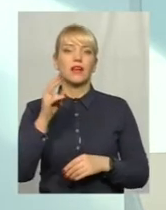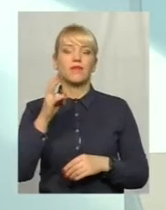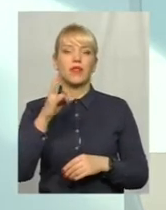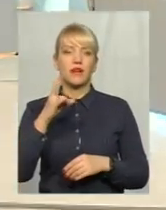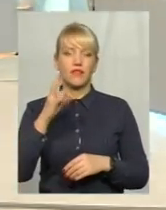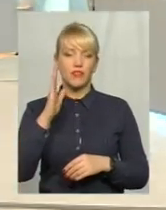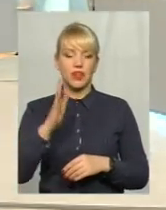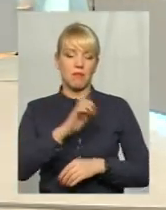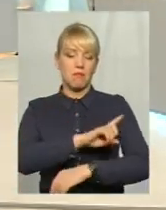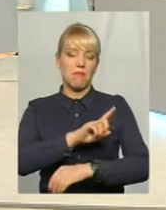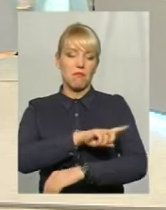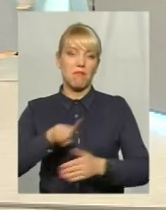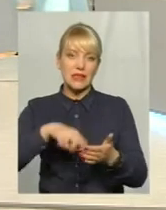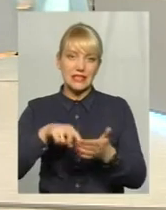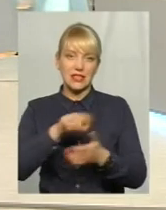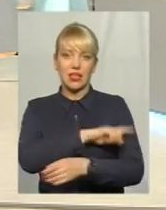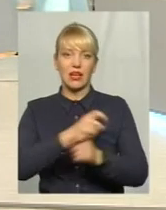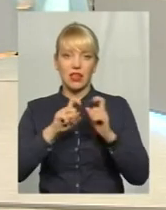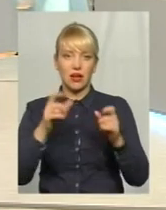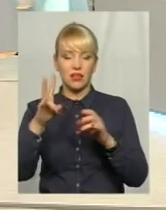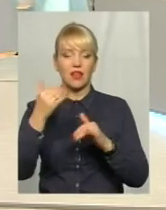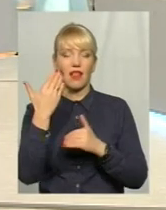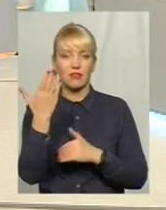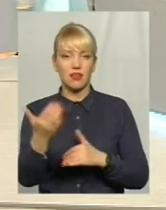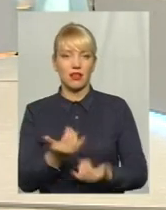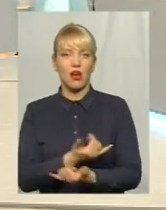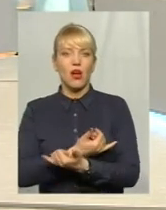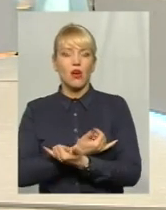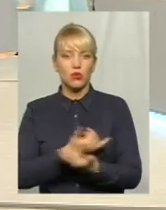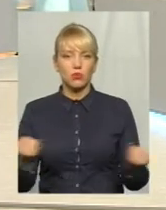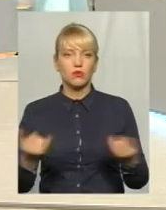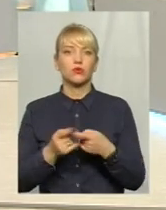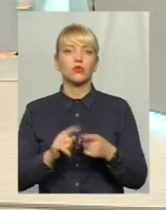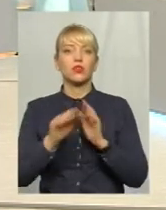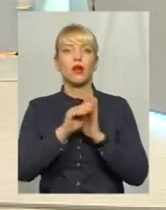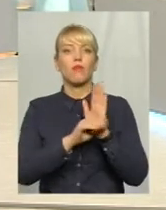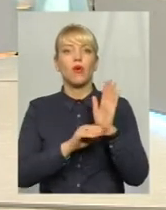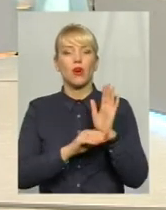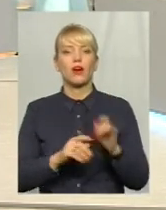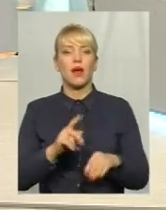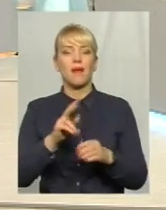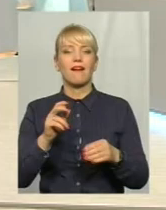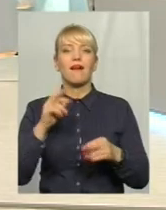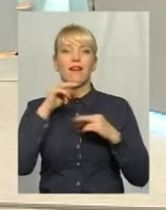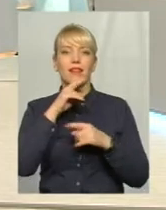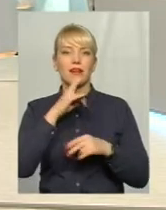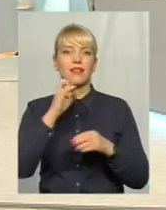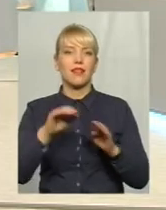в місті. Тобто ми забезпечуємо цих пацієнтів самим необхідним. Шприци, крапельниці,